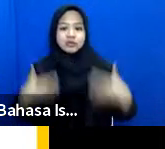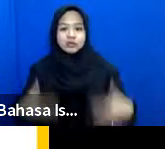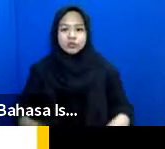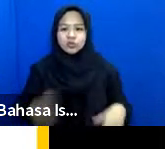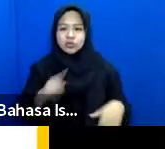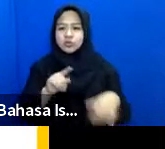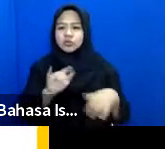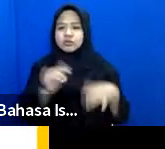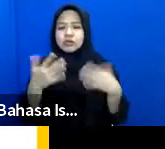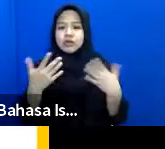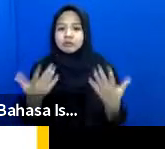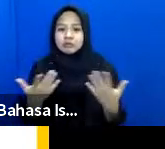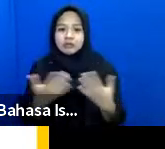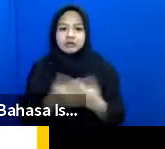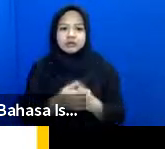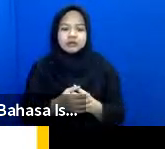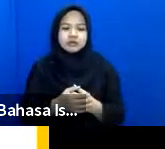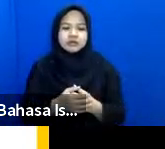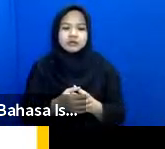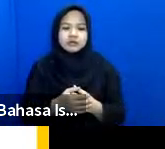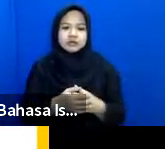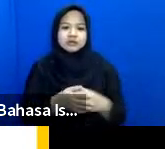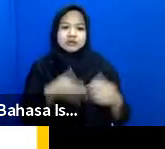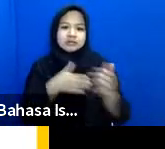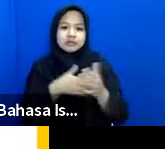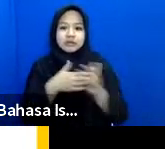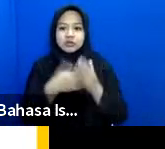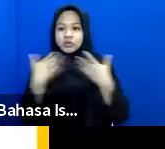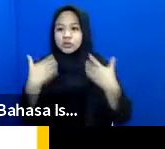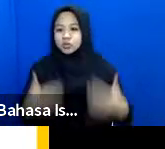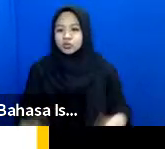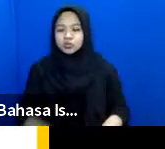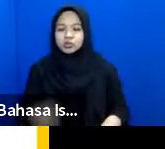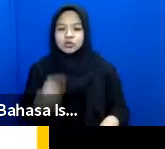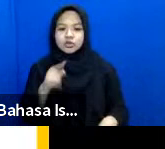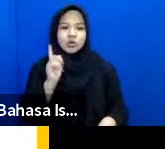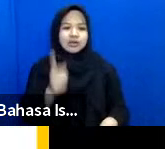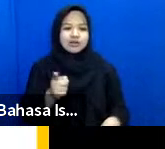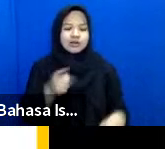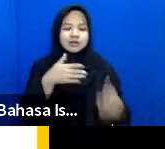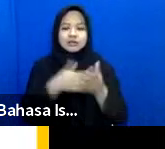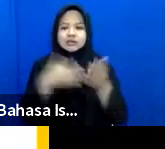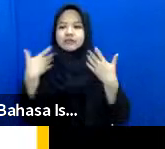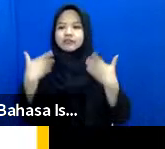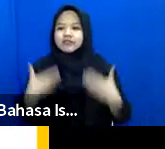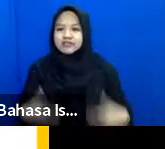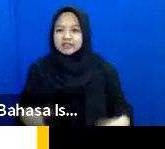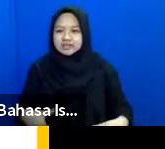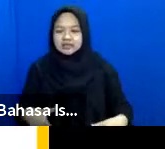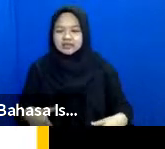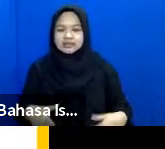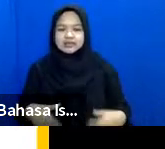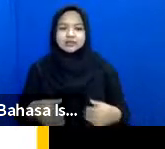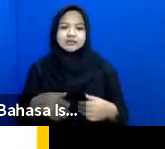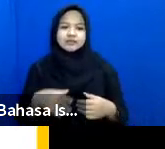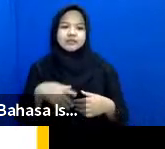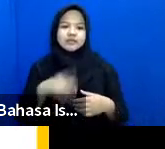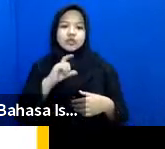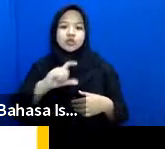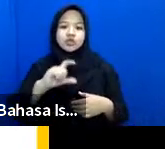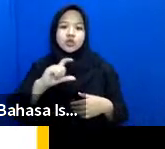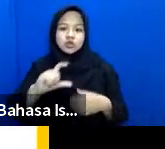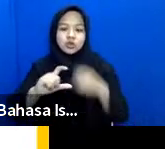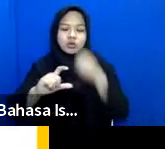apa saja teman-teman keterbatasan fungsi tubuh itu ada keterbatasan fungsi fisik contohnya